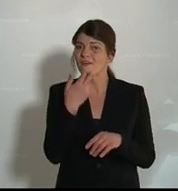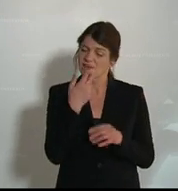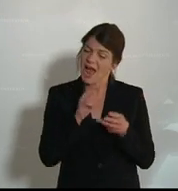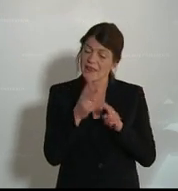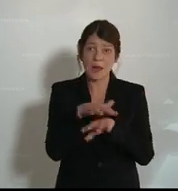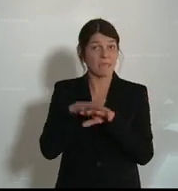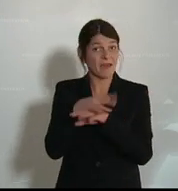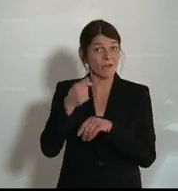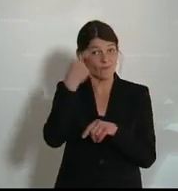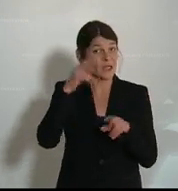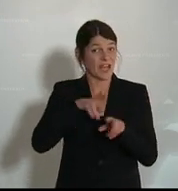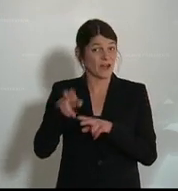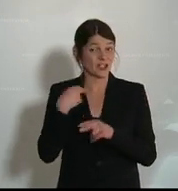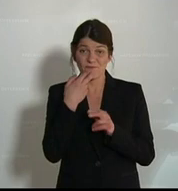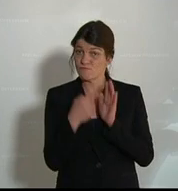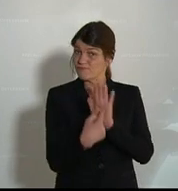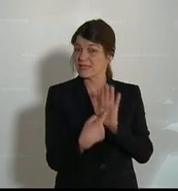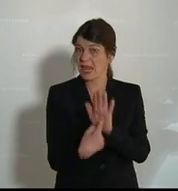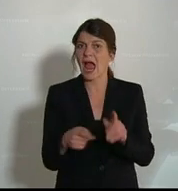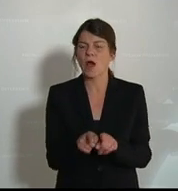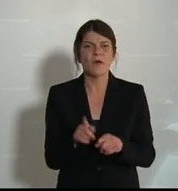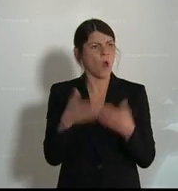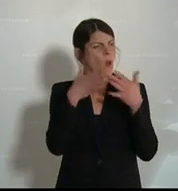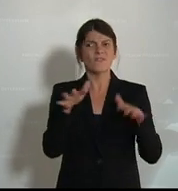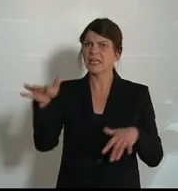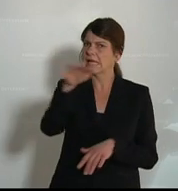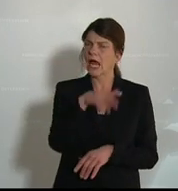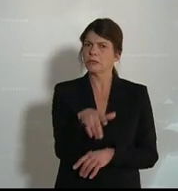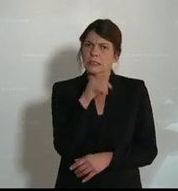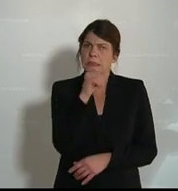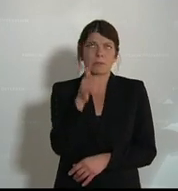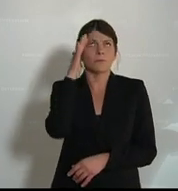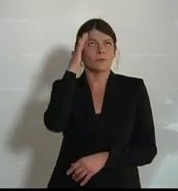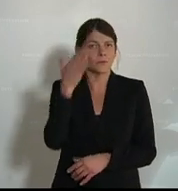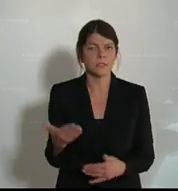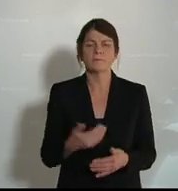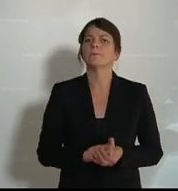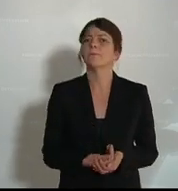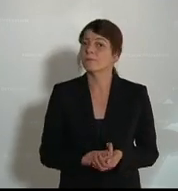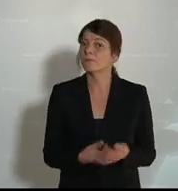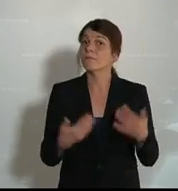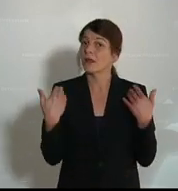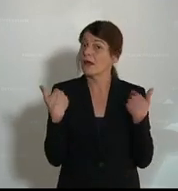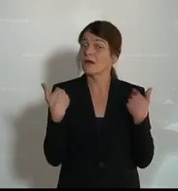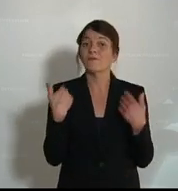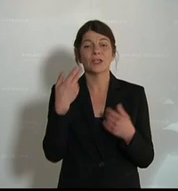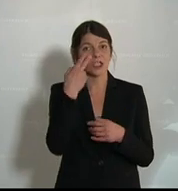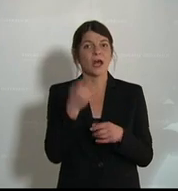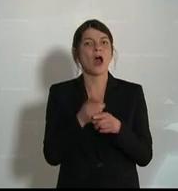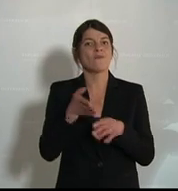Bereiche der Volksanwaltschaft hinzuweisen, weil das oft in der Öffentlichkeit nicht wahrgenommen wird. Wir vollziehen das